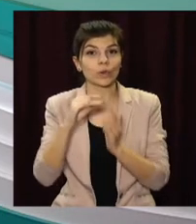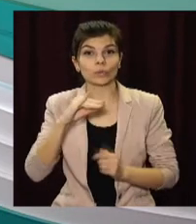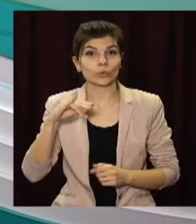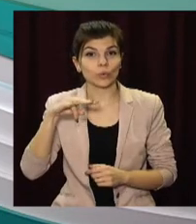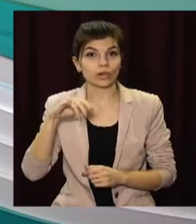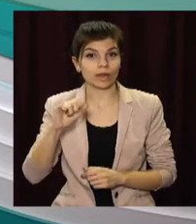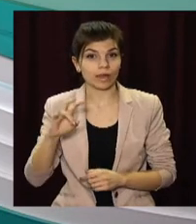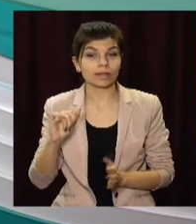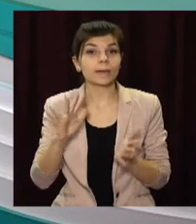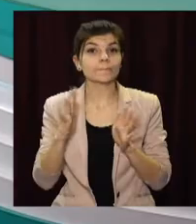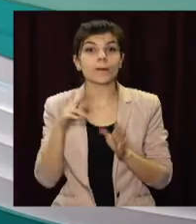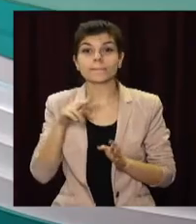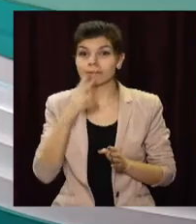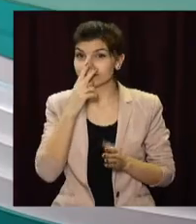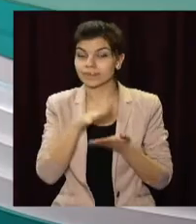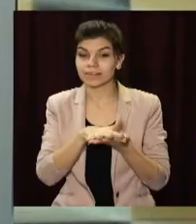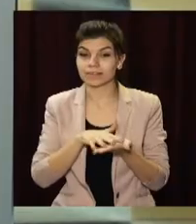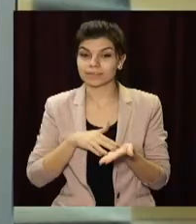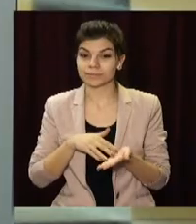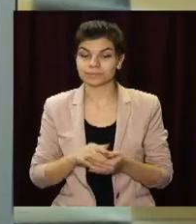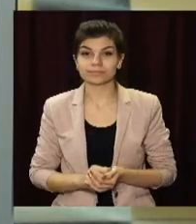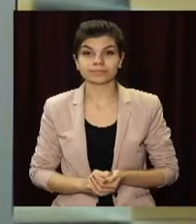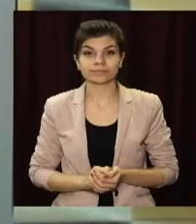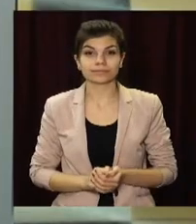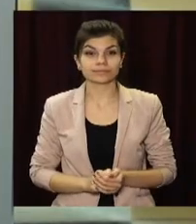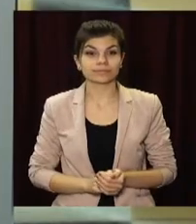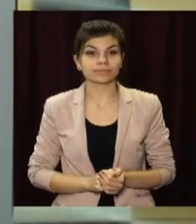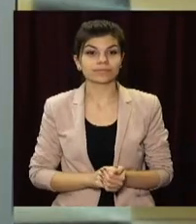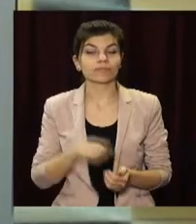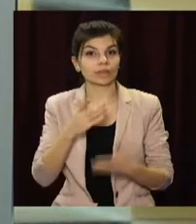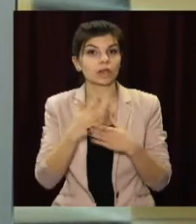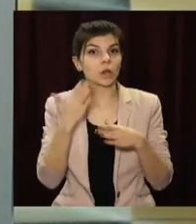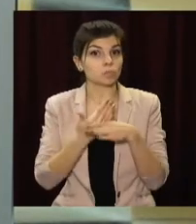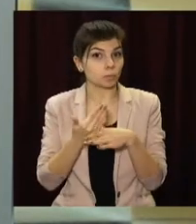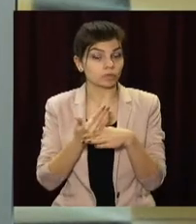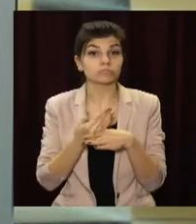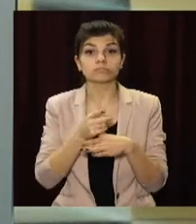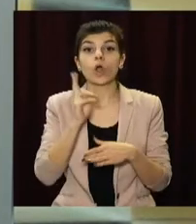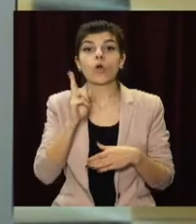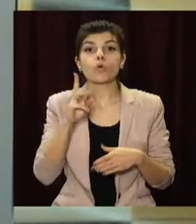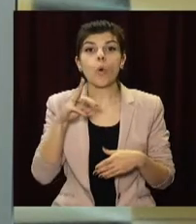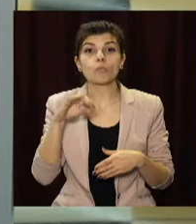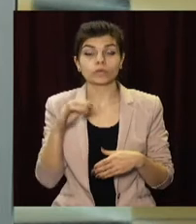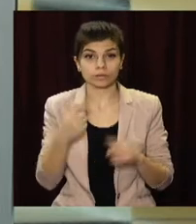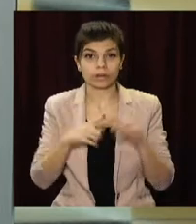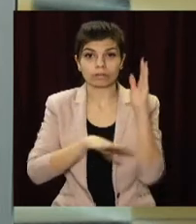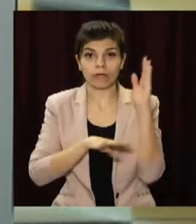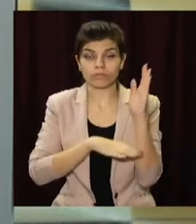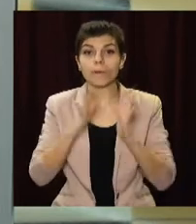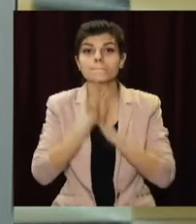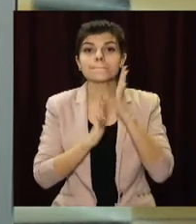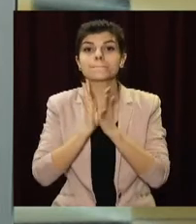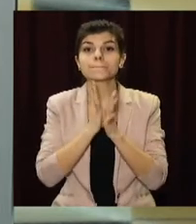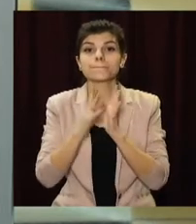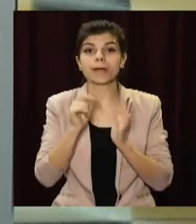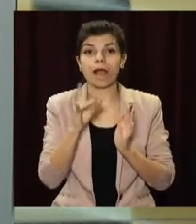Пуговкіна. І про події п'ятниці дивіться далі. Є лясті-помічники. У Дніпрі комунальники обрізають дерева у міських парках.